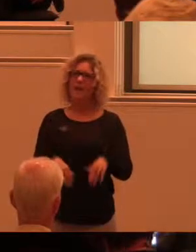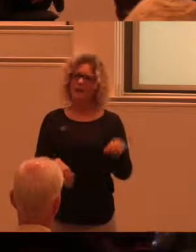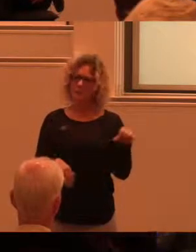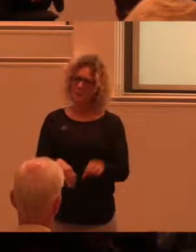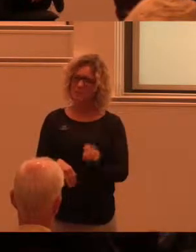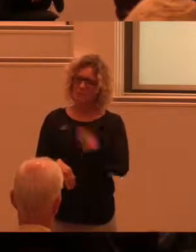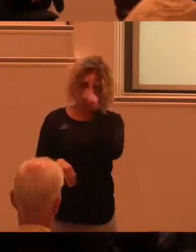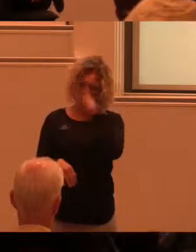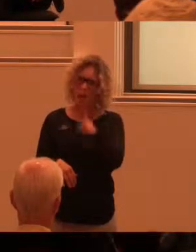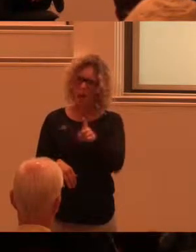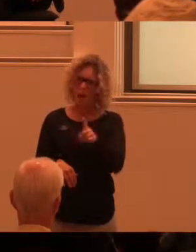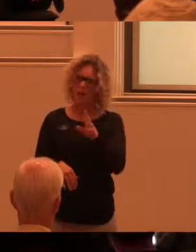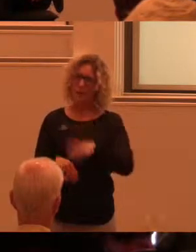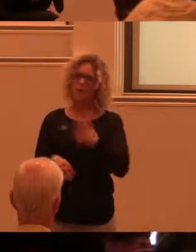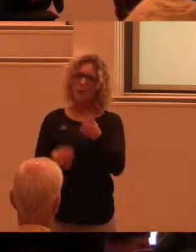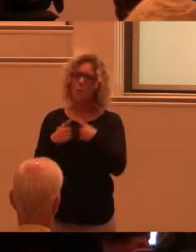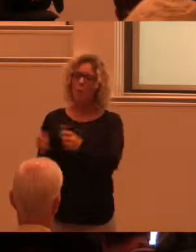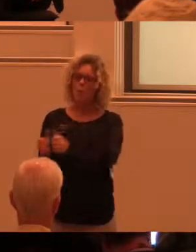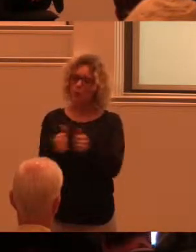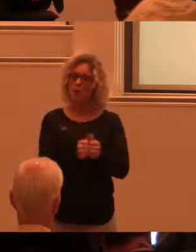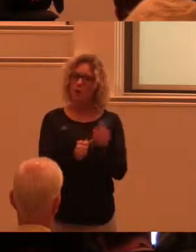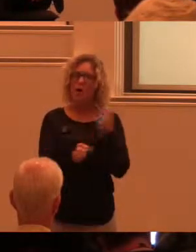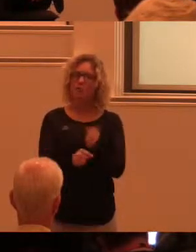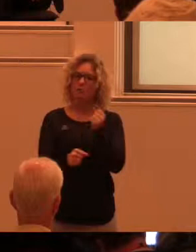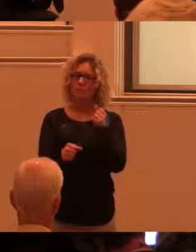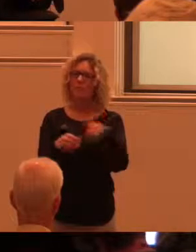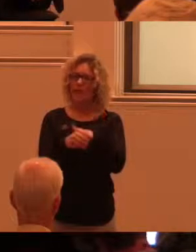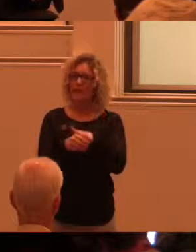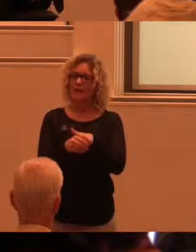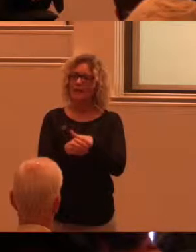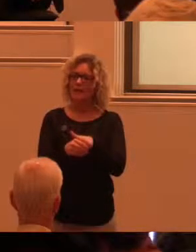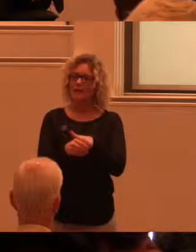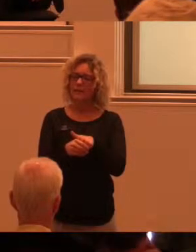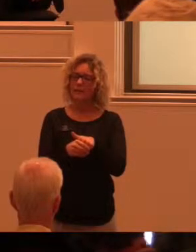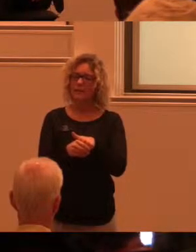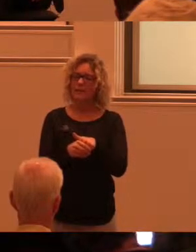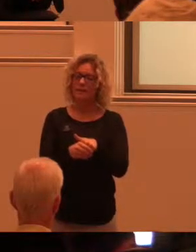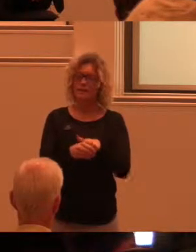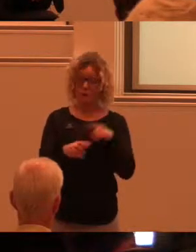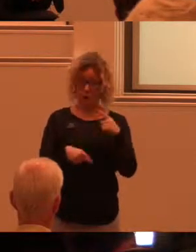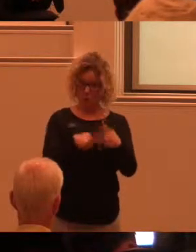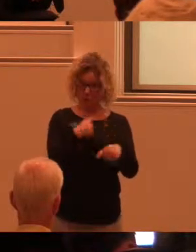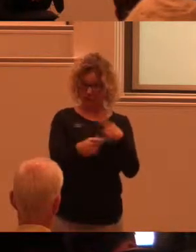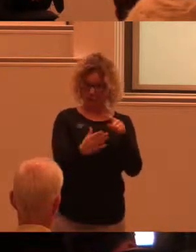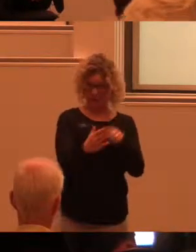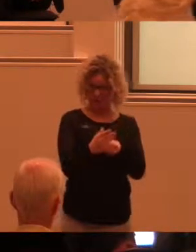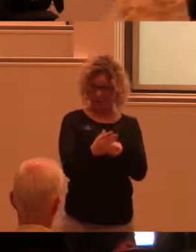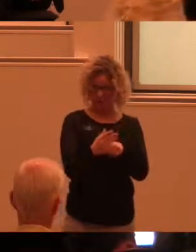att det faktiskt handlar om två spår det här, att nå delaktighet. Och nu med utvecklingsmålen i